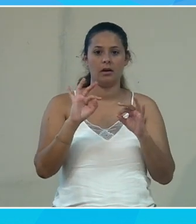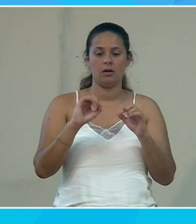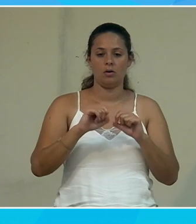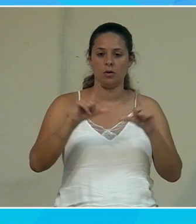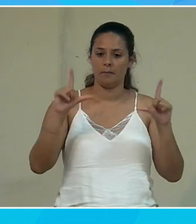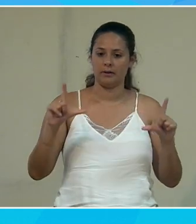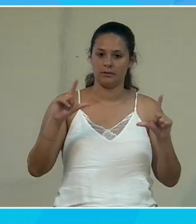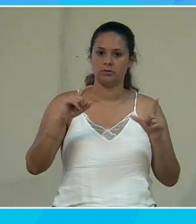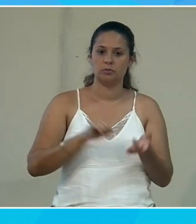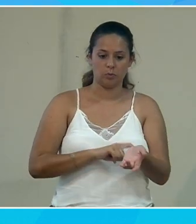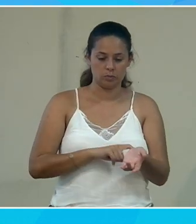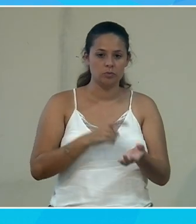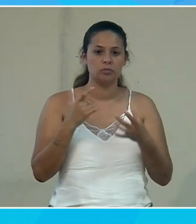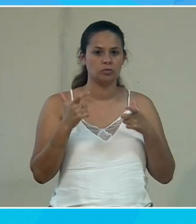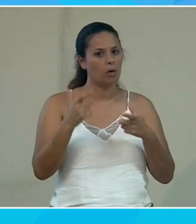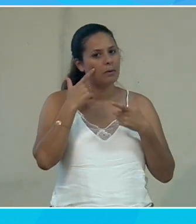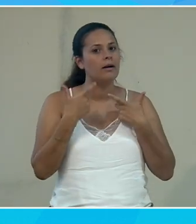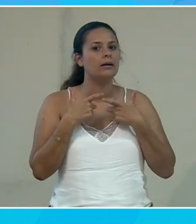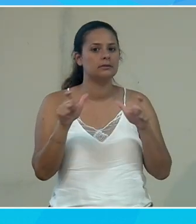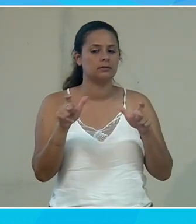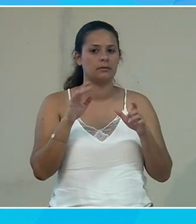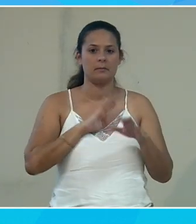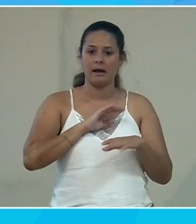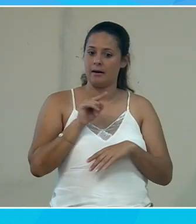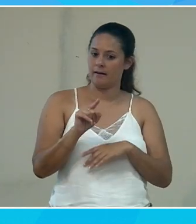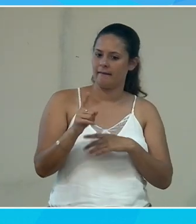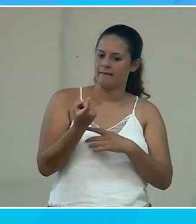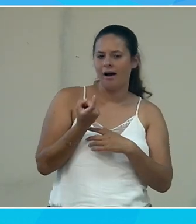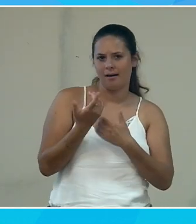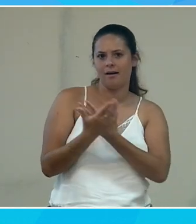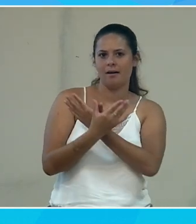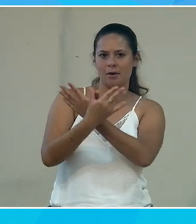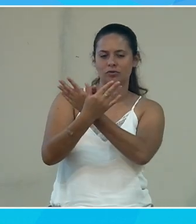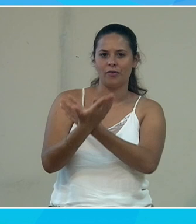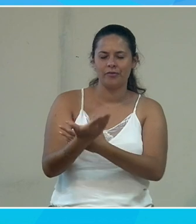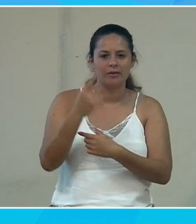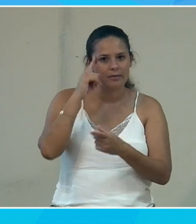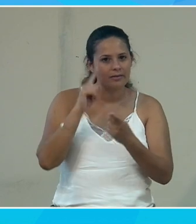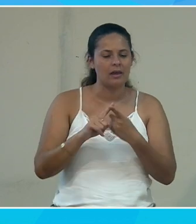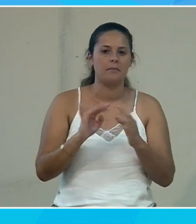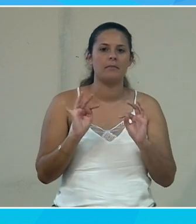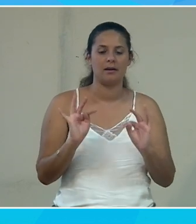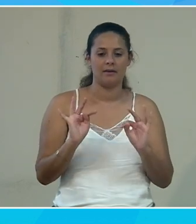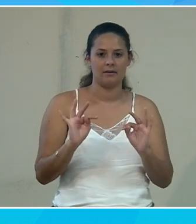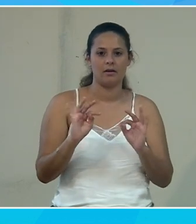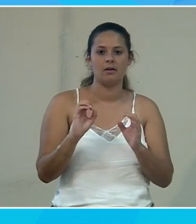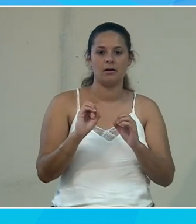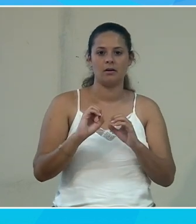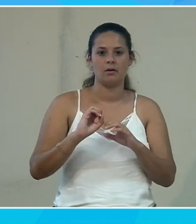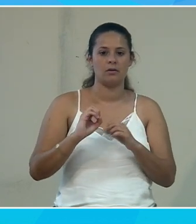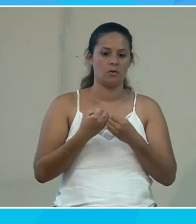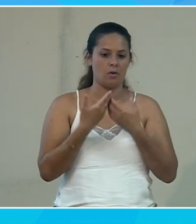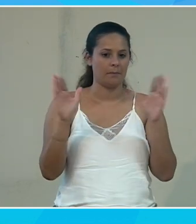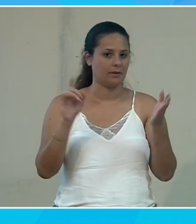'open source c'est une chance pour l'accessibilité by Microsoft j'ai envie de dire oui alors déjà l'open source si je